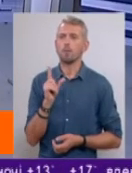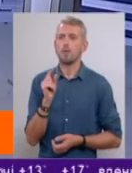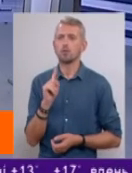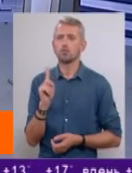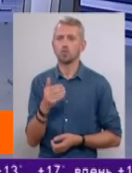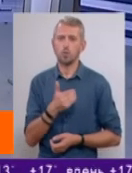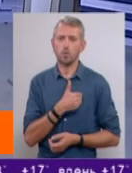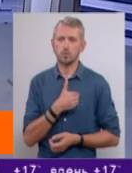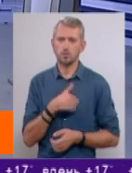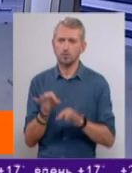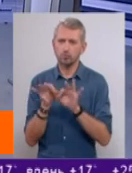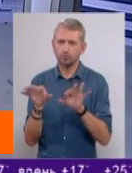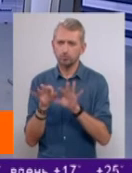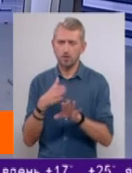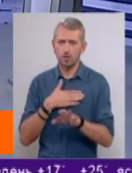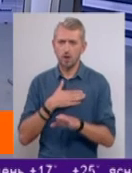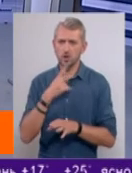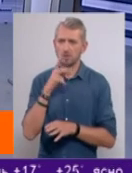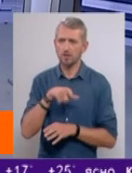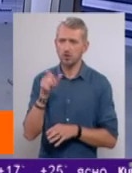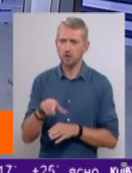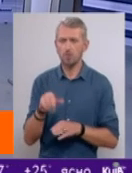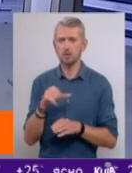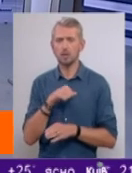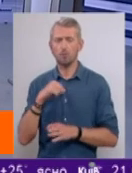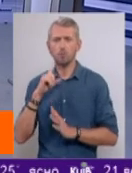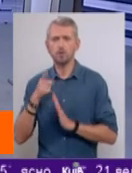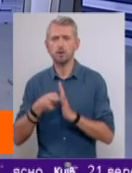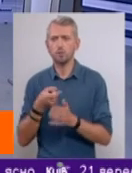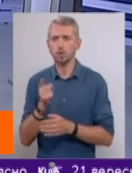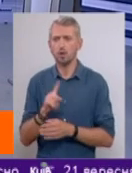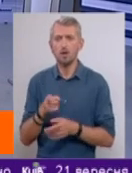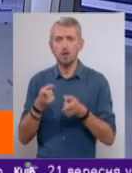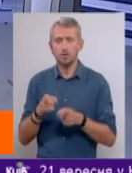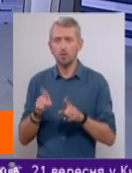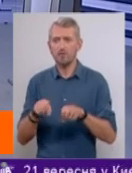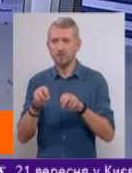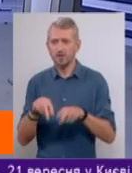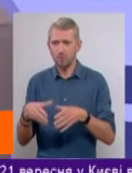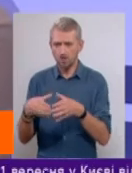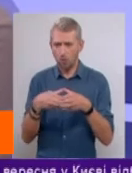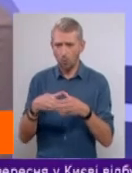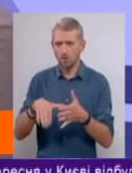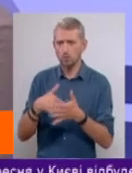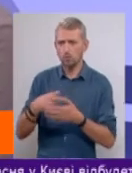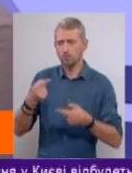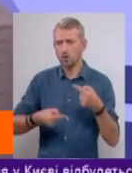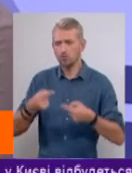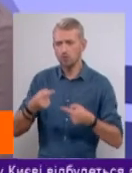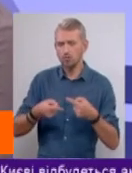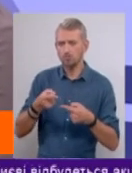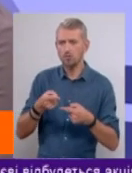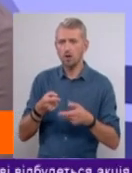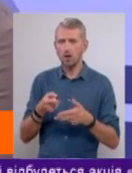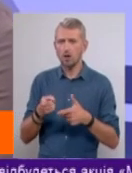хотілося б розтлумачити і нашим глядачам, і самому дізнатися про те, що дійсно навіть в експертних колах досі сперечаються між тим, чи